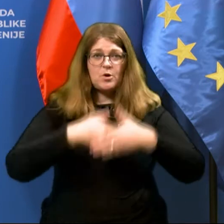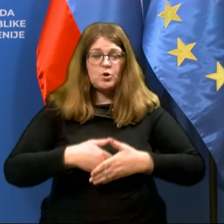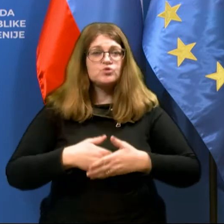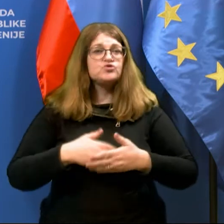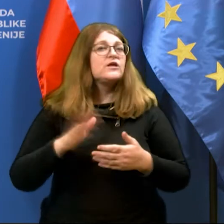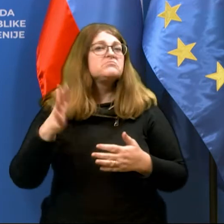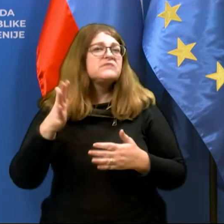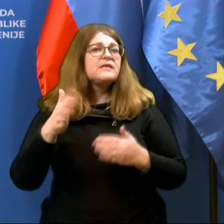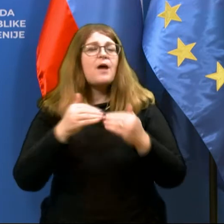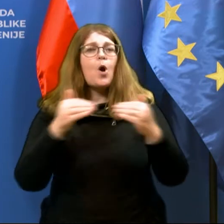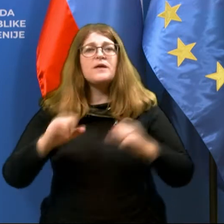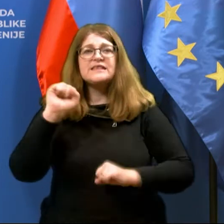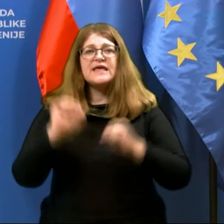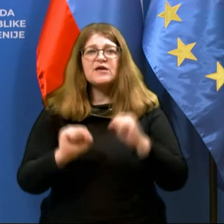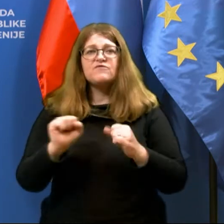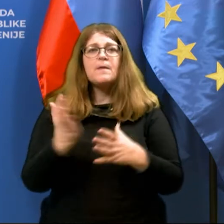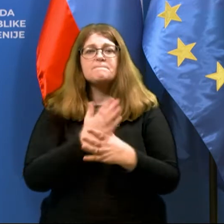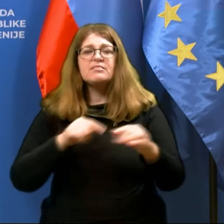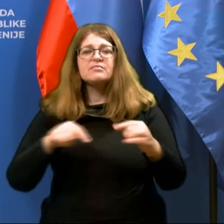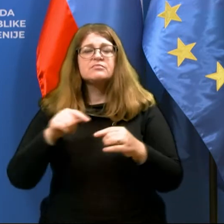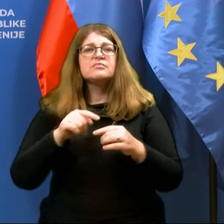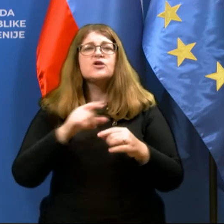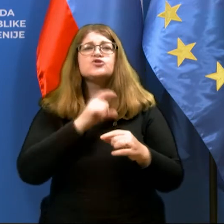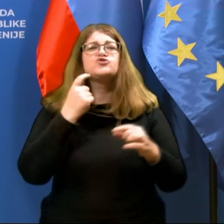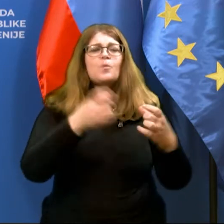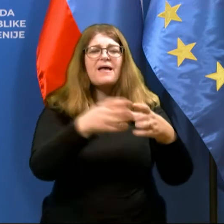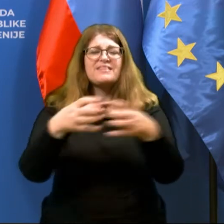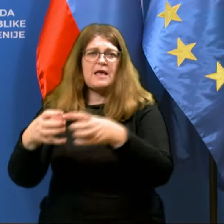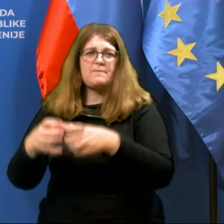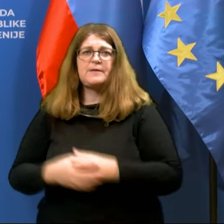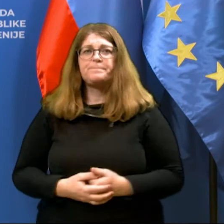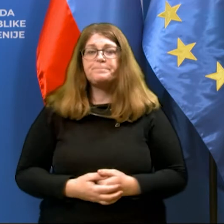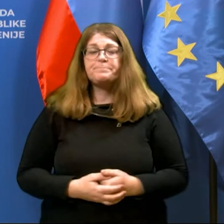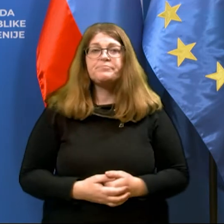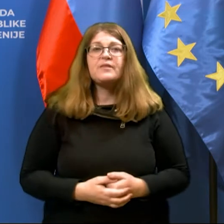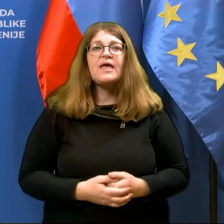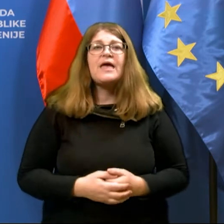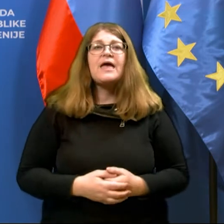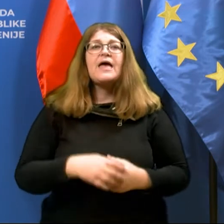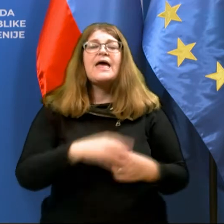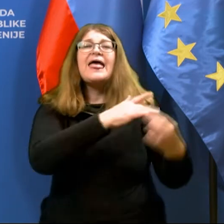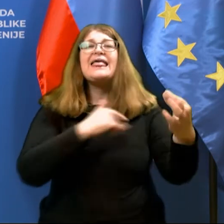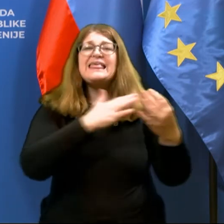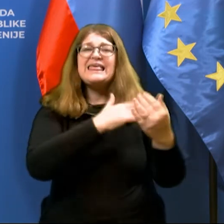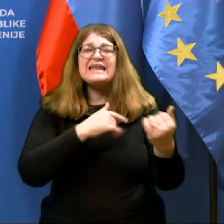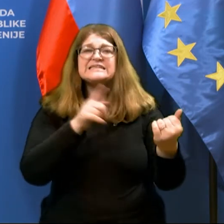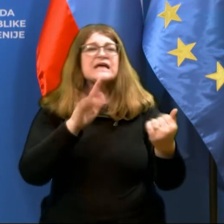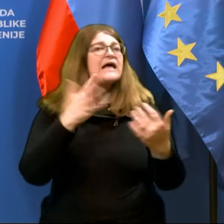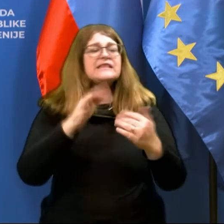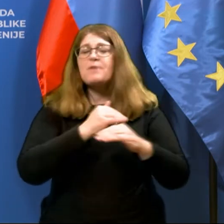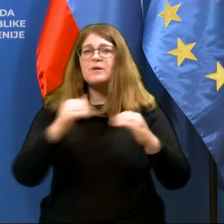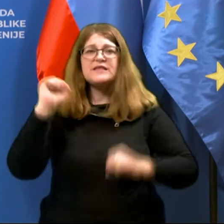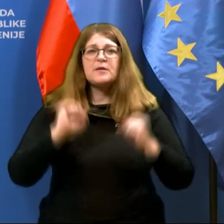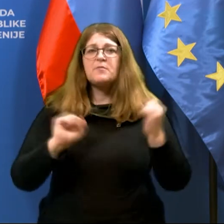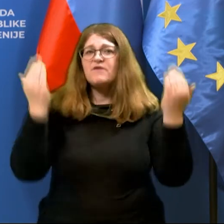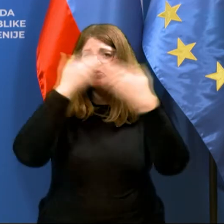Hrvaška ne pozna omejitve gibanja med njihovimi županijami. Če nadaljujem z Irsko, v Irskem nimajo omejitve gibanja